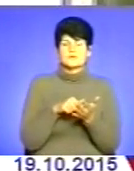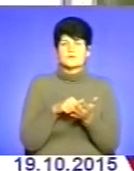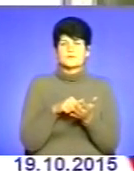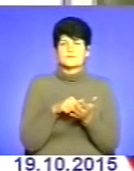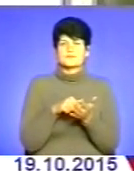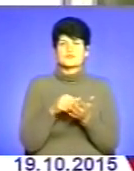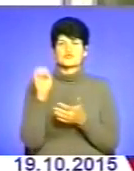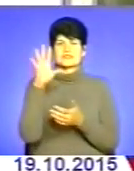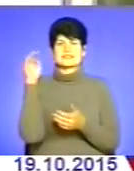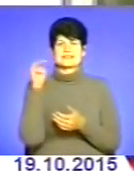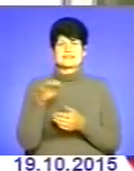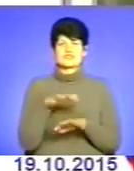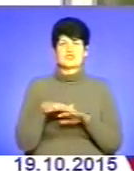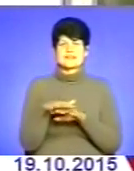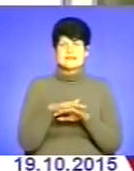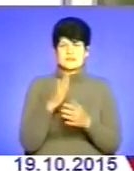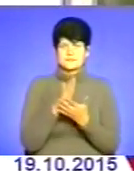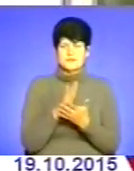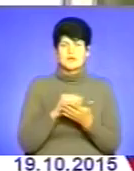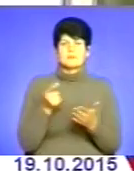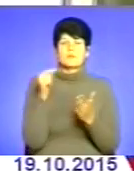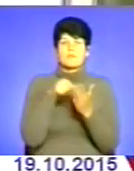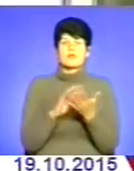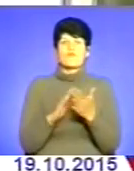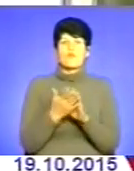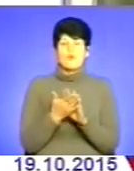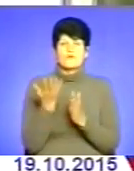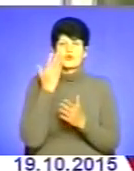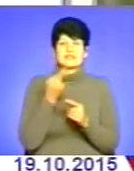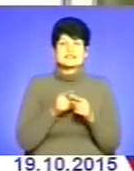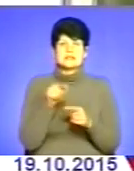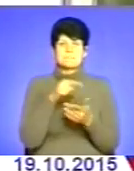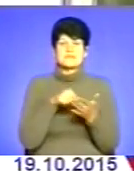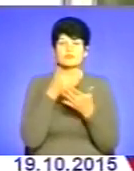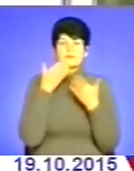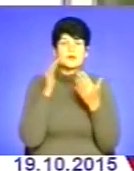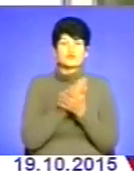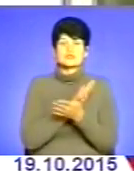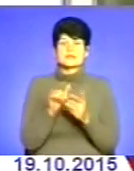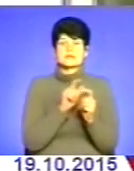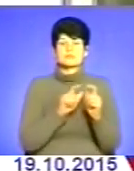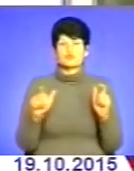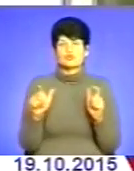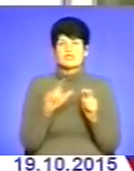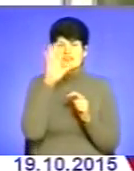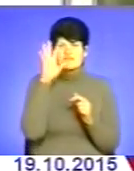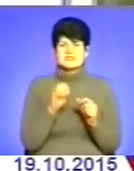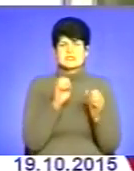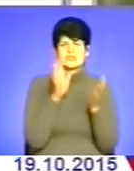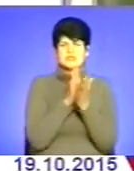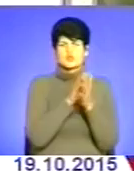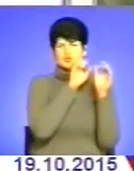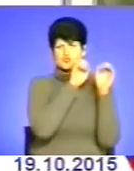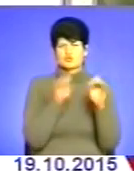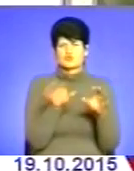тисяч населення Ми потрапили в умови, коли дане місто Не має очисніх споруд А відповідно всі стоки, практично